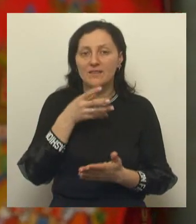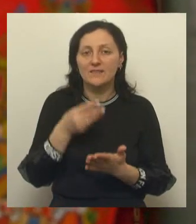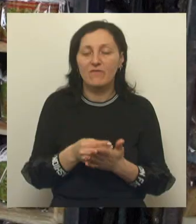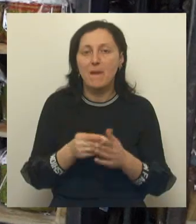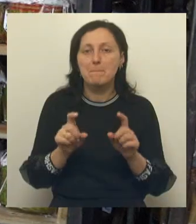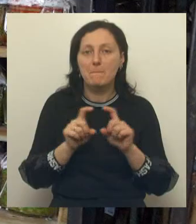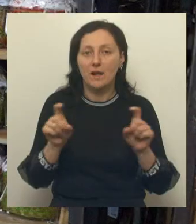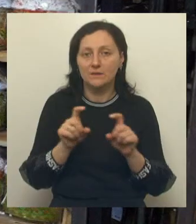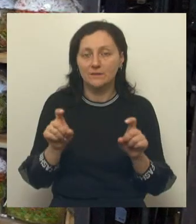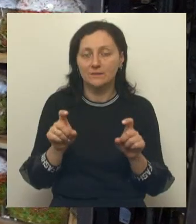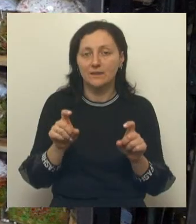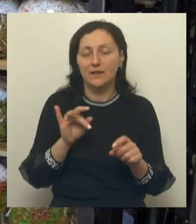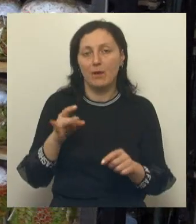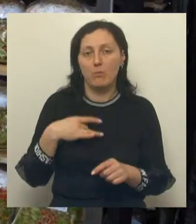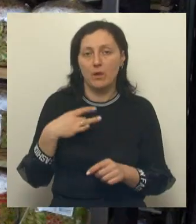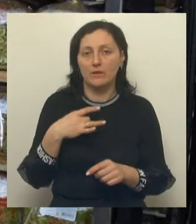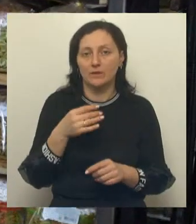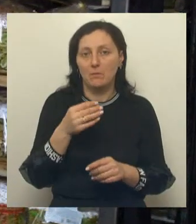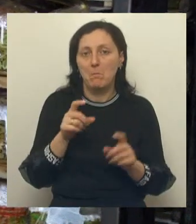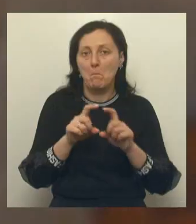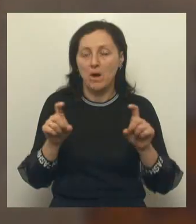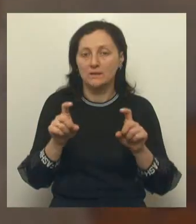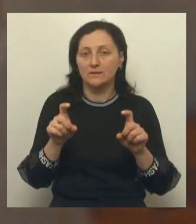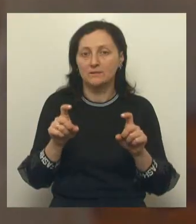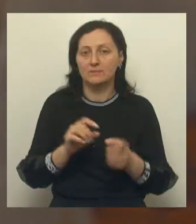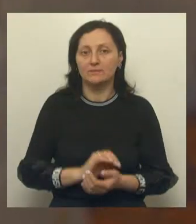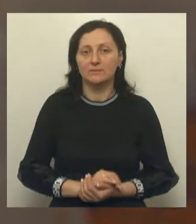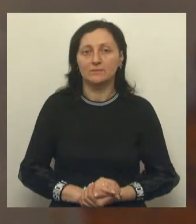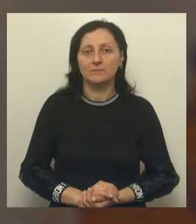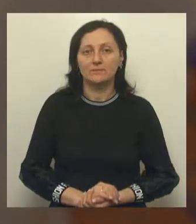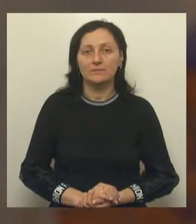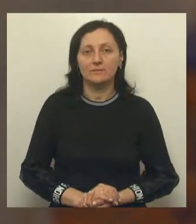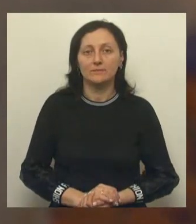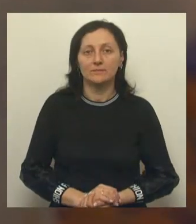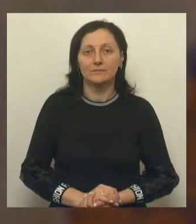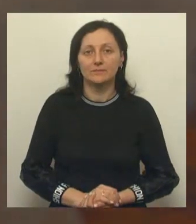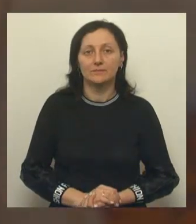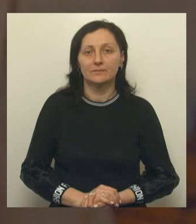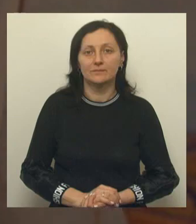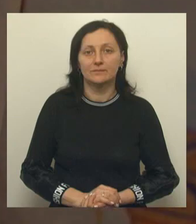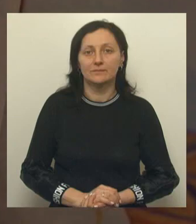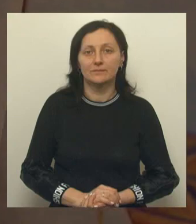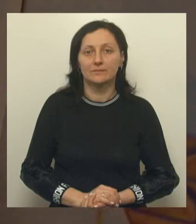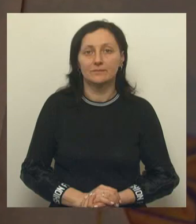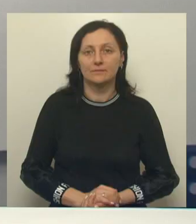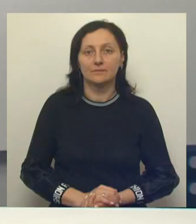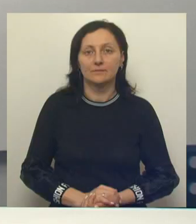магазины и, конечно же, белгородские супермаркеты. Светлана Гмырьев, Александр Сысоев. Такой день на Мире Белогория.